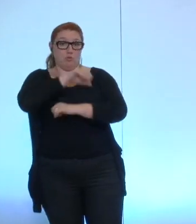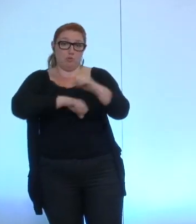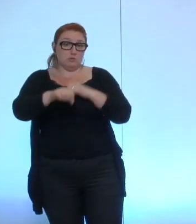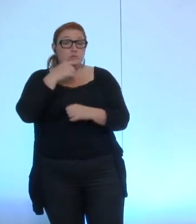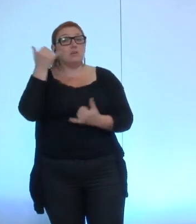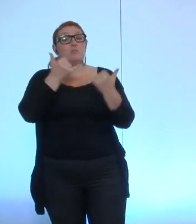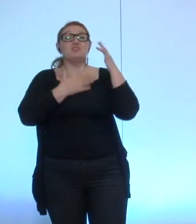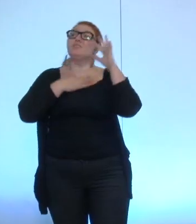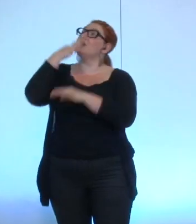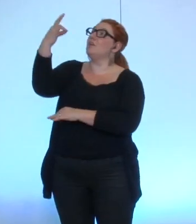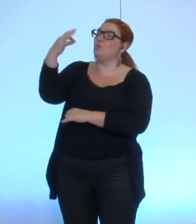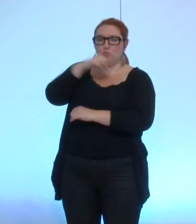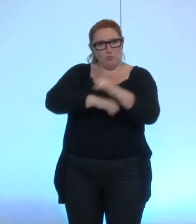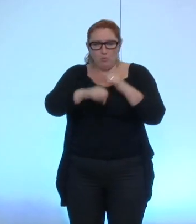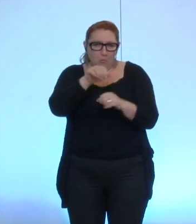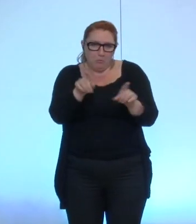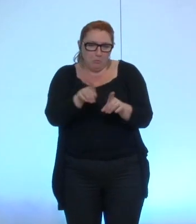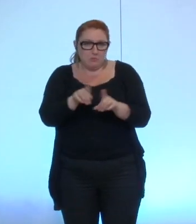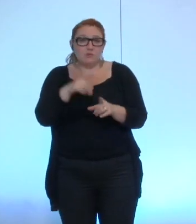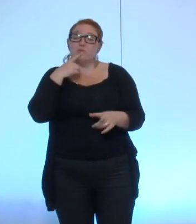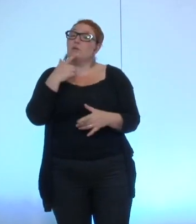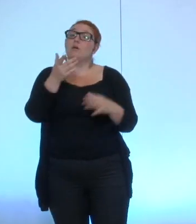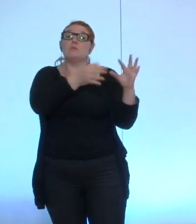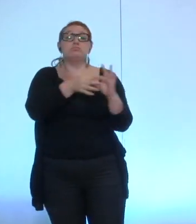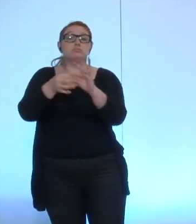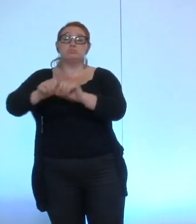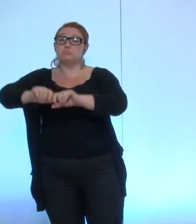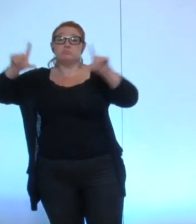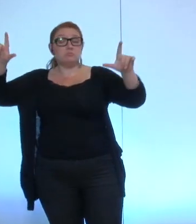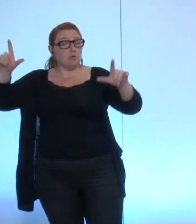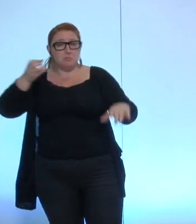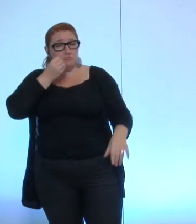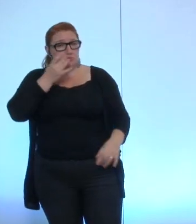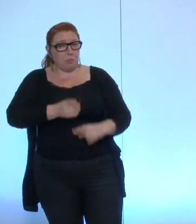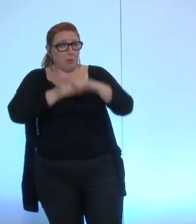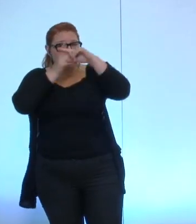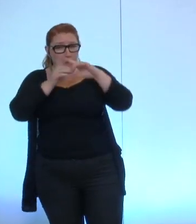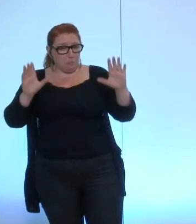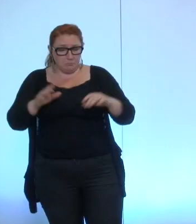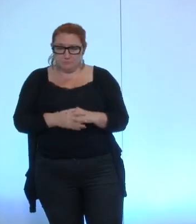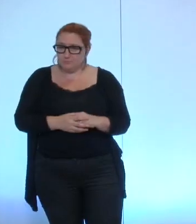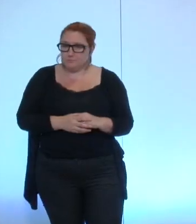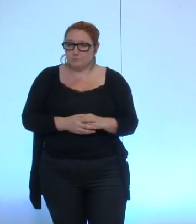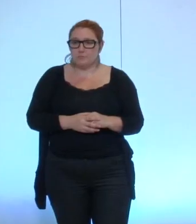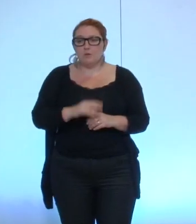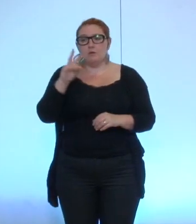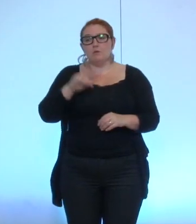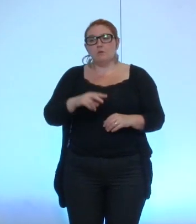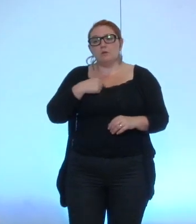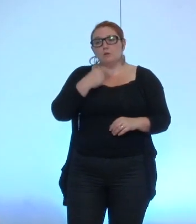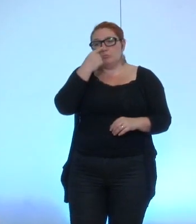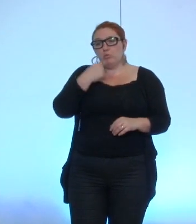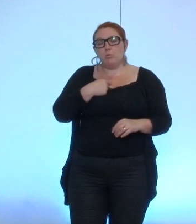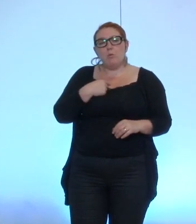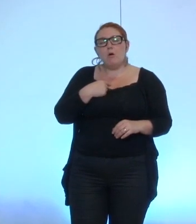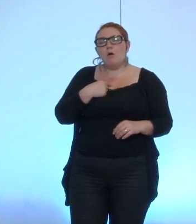place c'est très bien qu'il le soit c'est très bien qu'il le soit alors moi je ne pense pas qu'il s'agisse que d